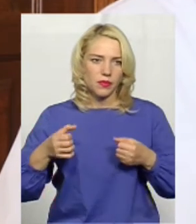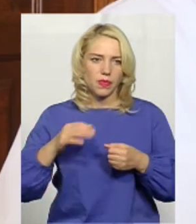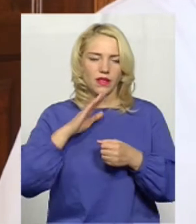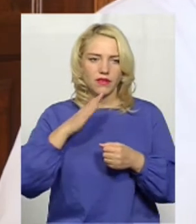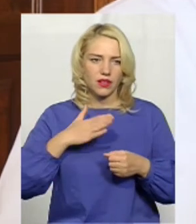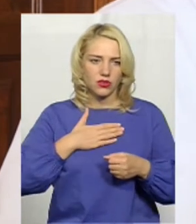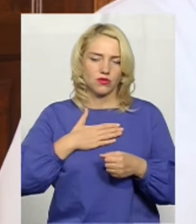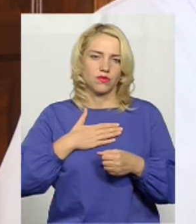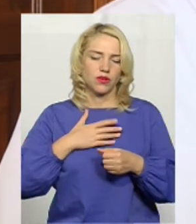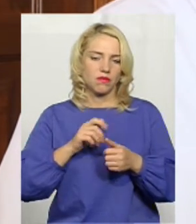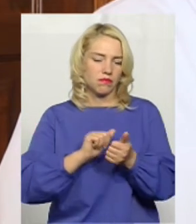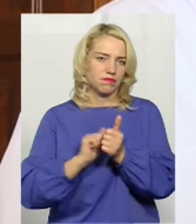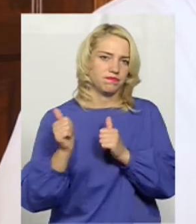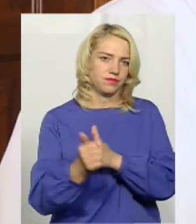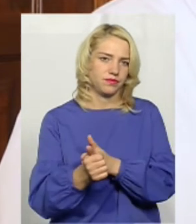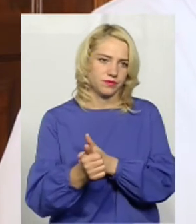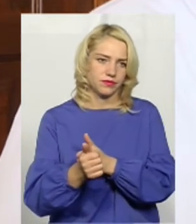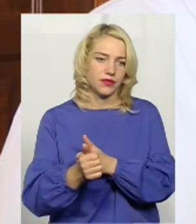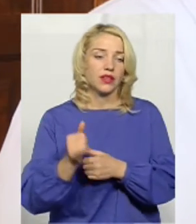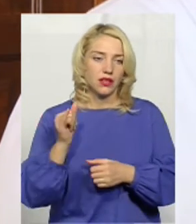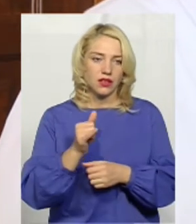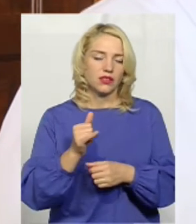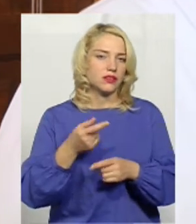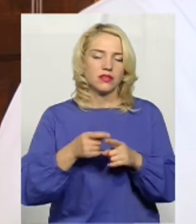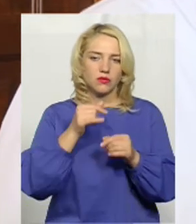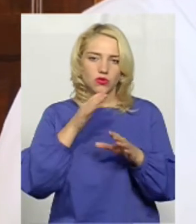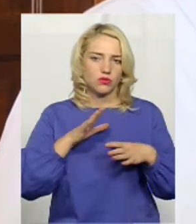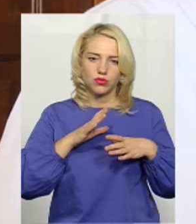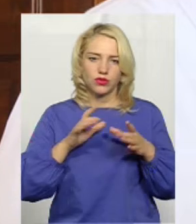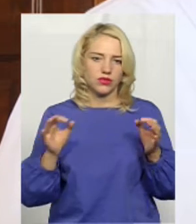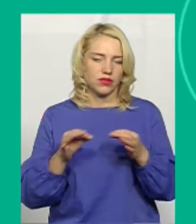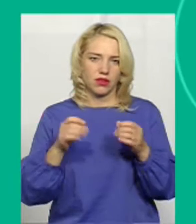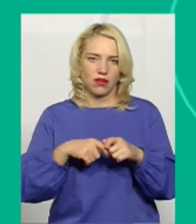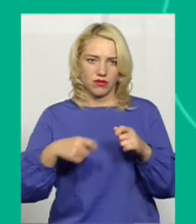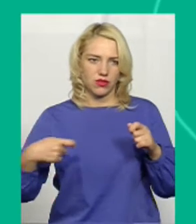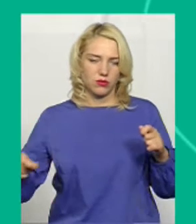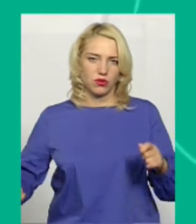ургентному порядку і однозначно це не може бути ніяким чином відтерміновано.